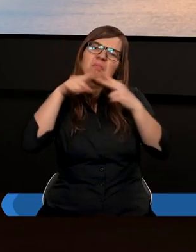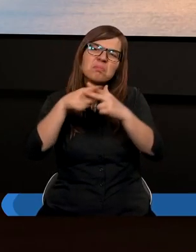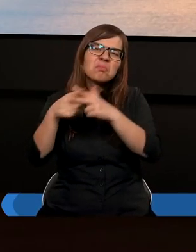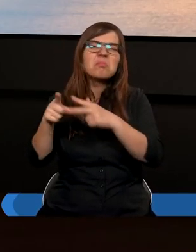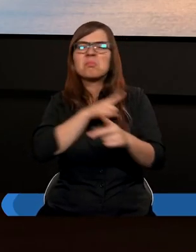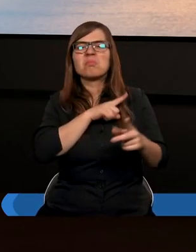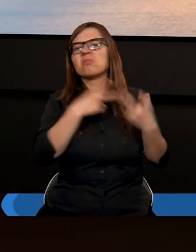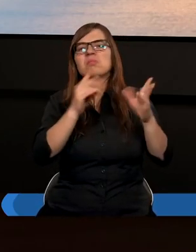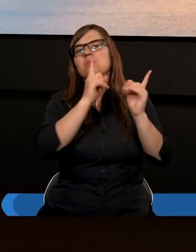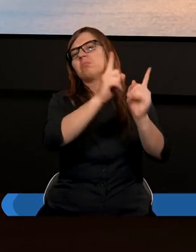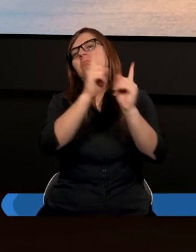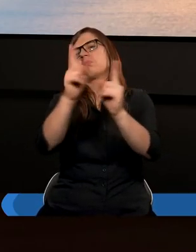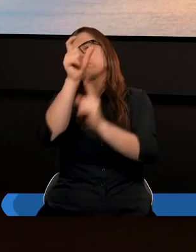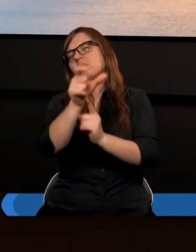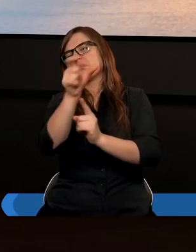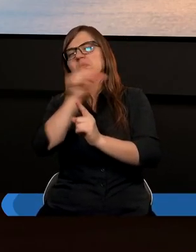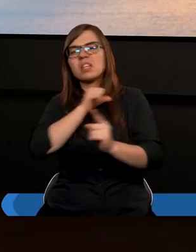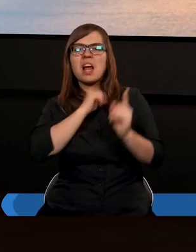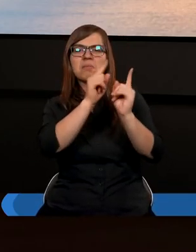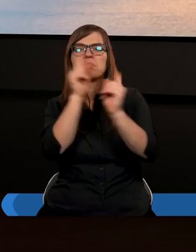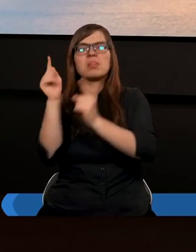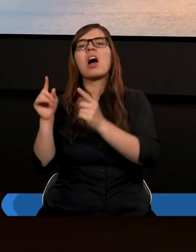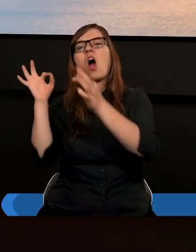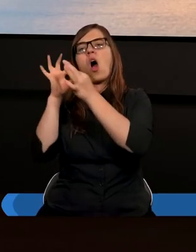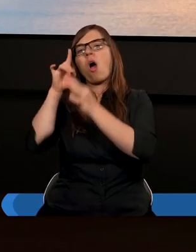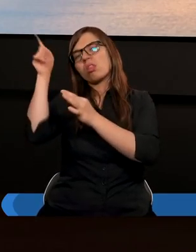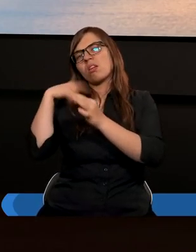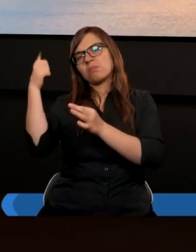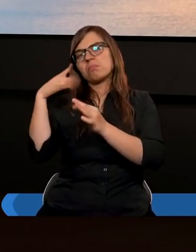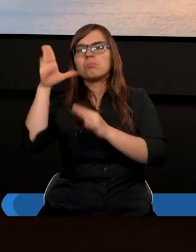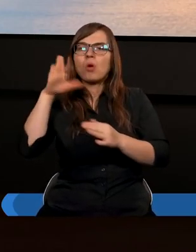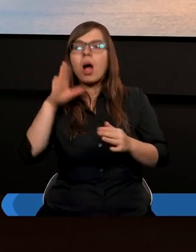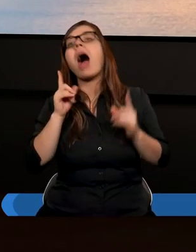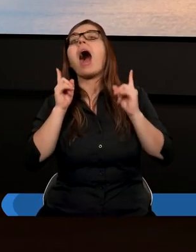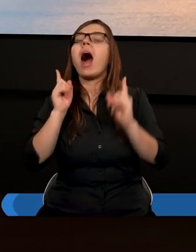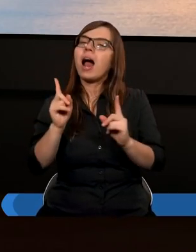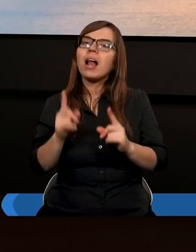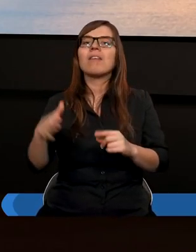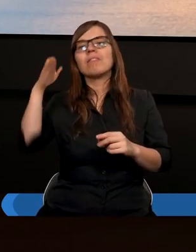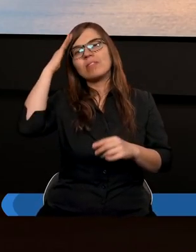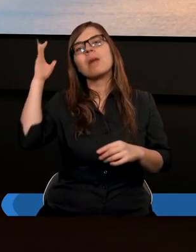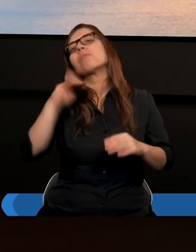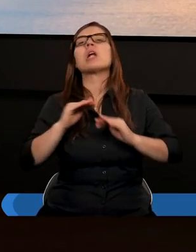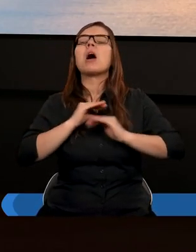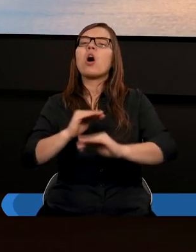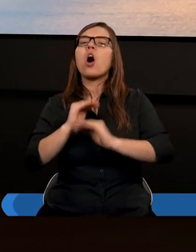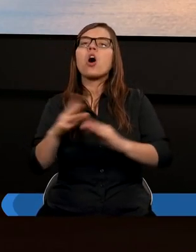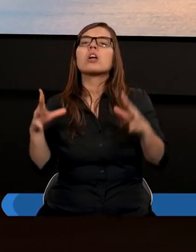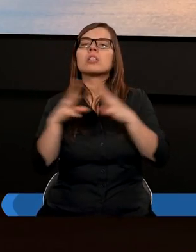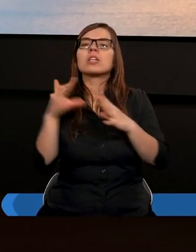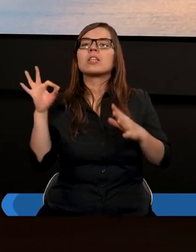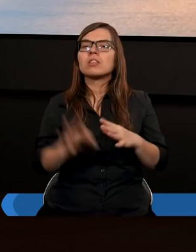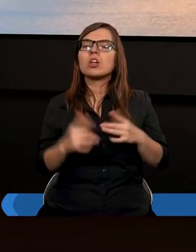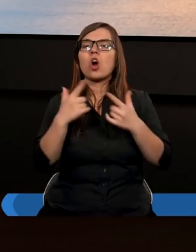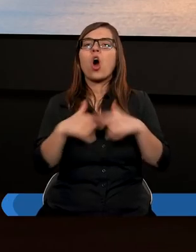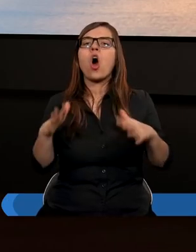jest to każdego sprawa osobista, jego stosunku do Boga. Ale wiem, że chroni dziesięcina